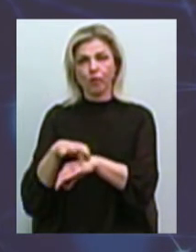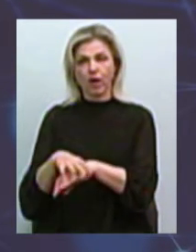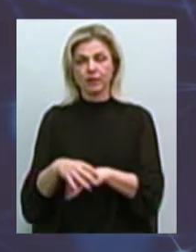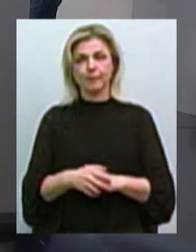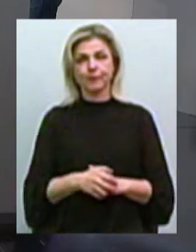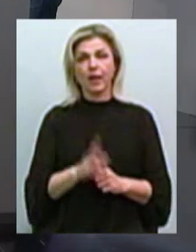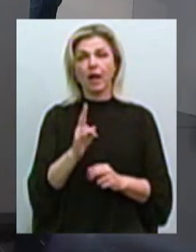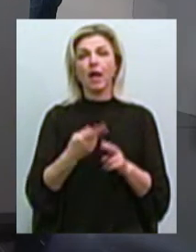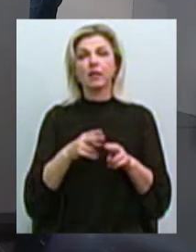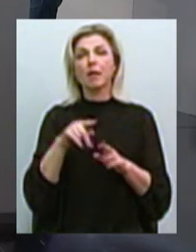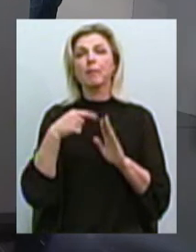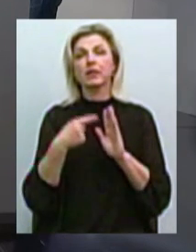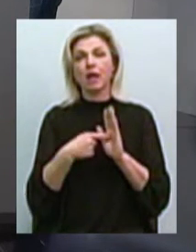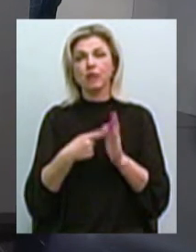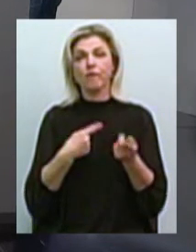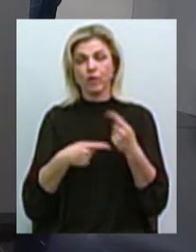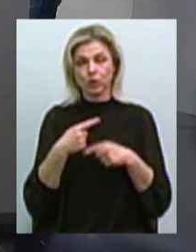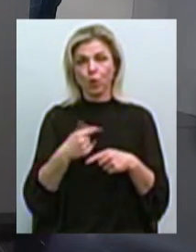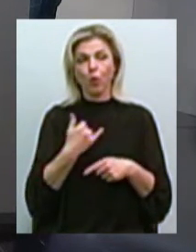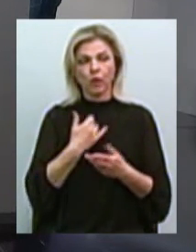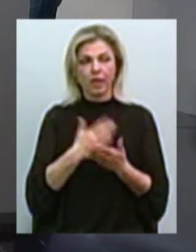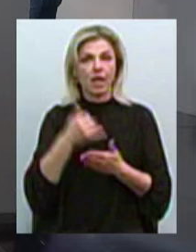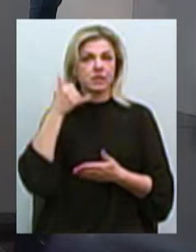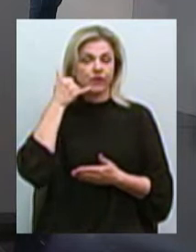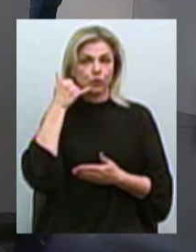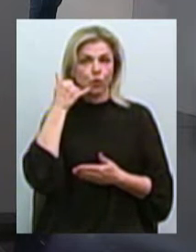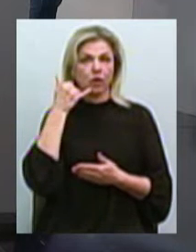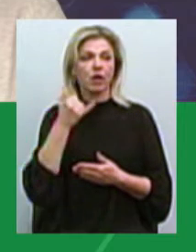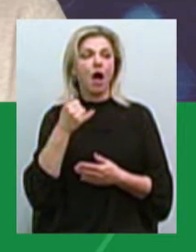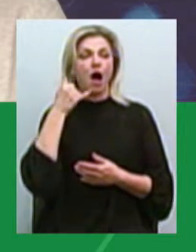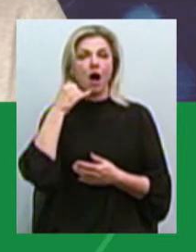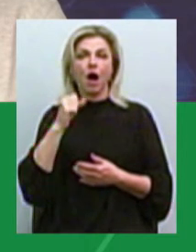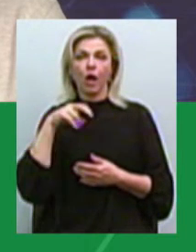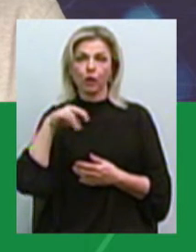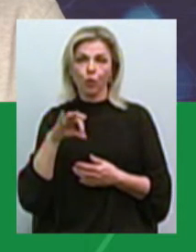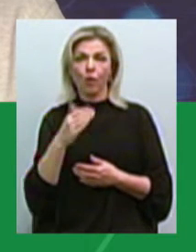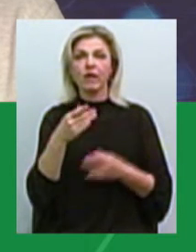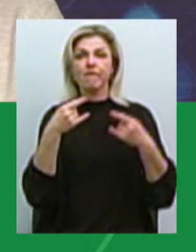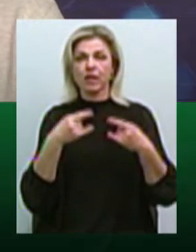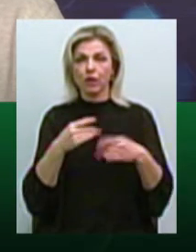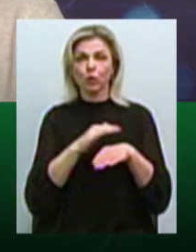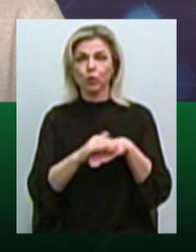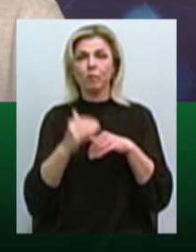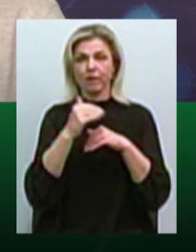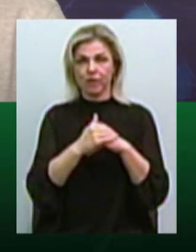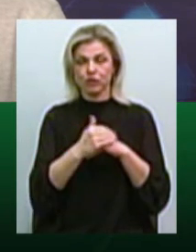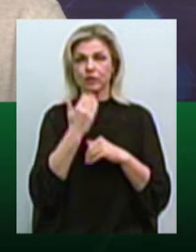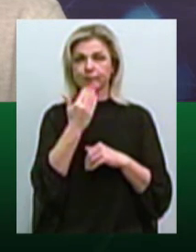вопроса вернемся, адже у нас есть звонок, давайте послушаем. Алло, в эфире, добрый вечер. Алло.